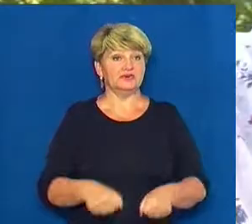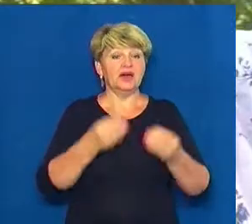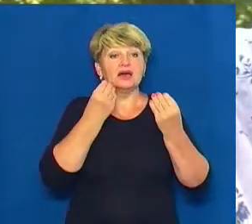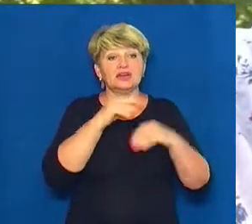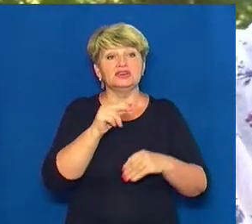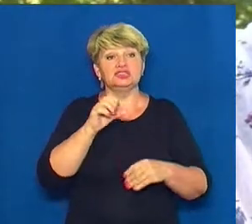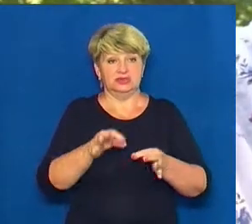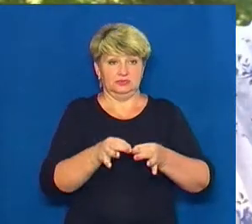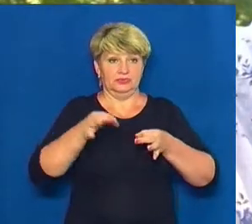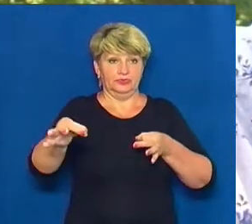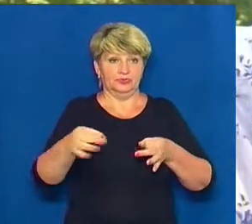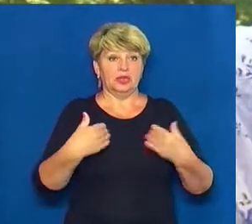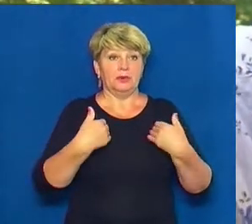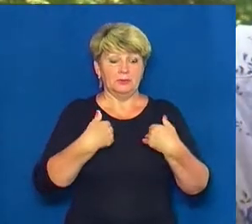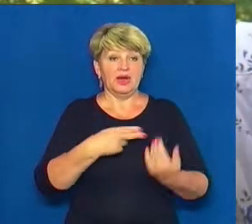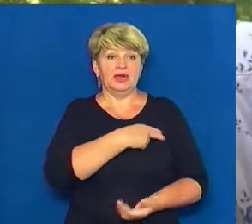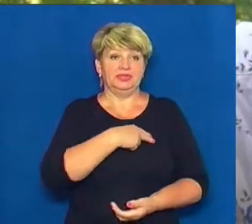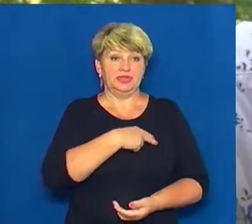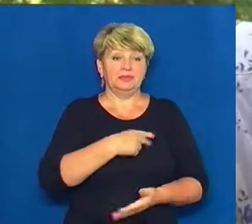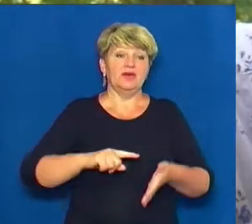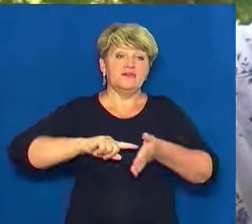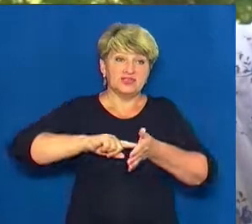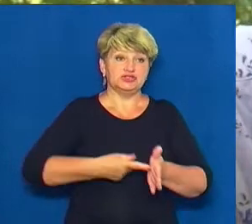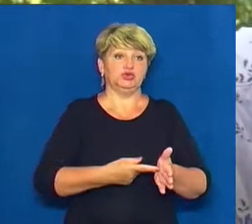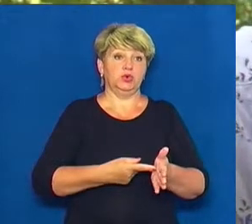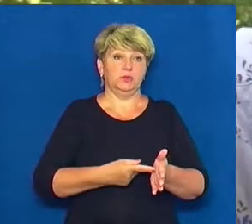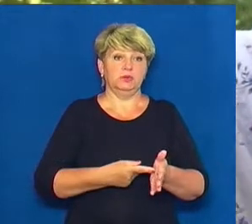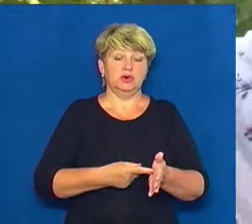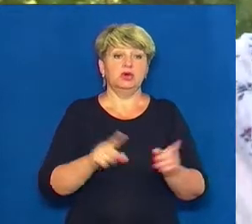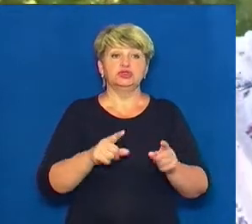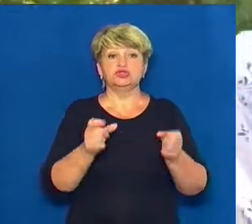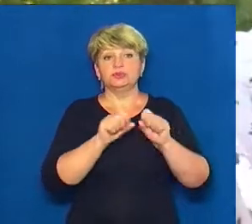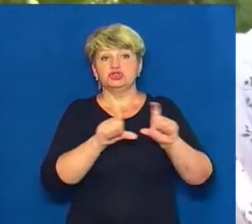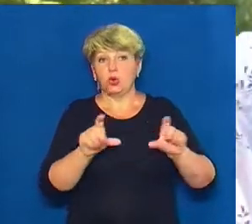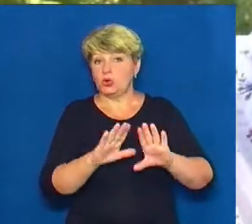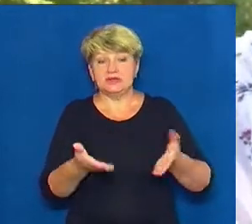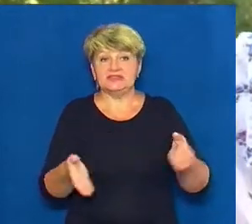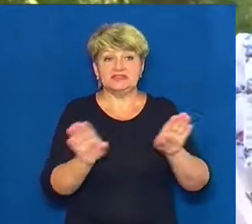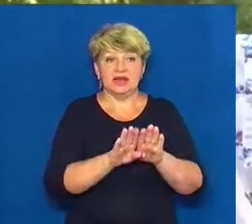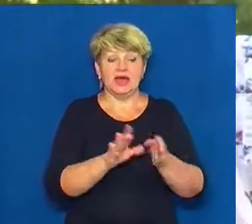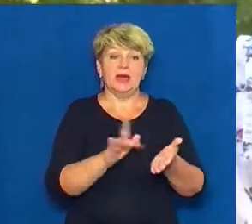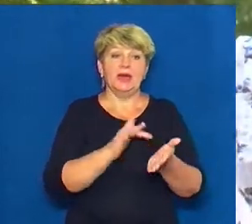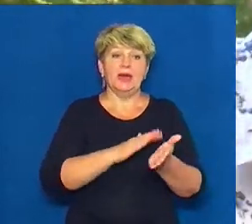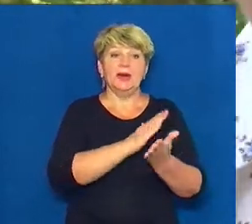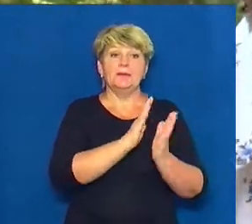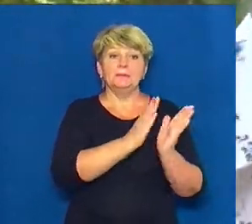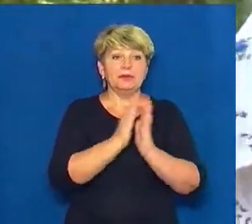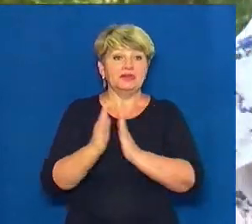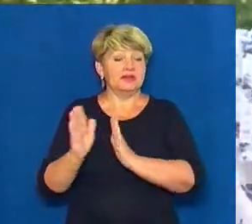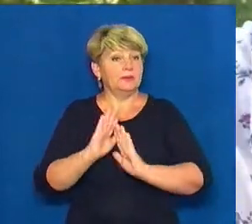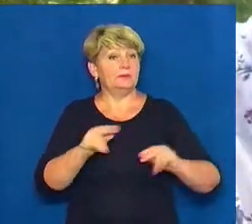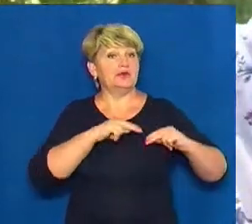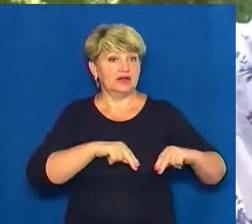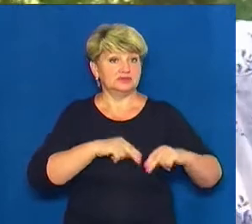Ми, депутати, відстоюємо, щоб і школа не закрилася, і бібліотека працювала, і ФАП